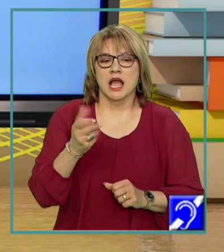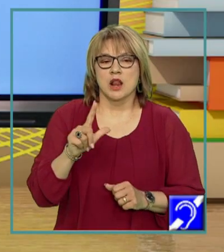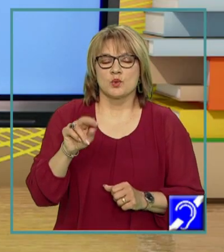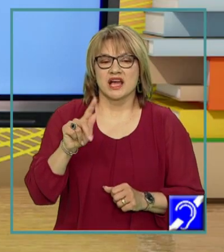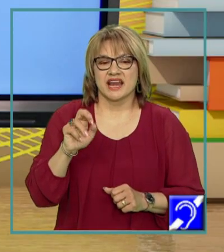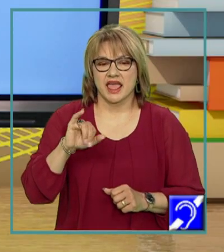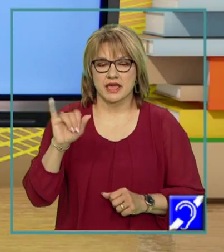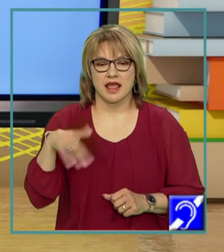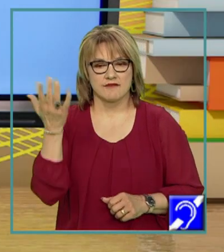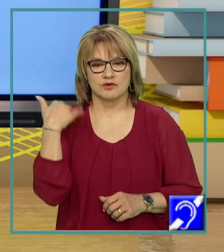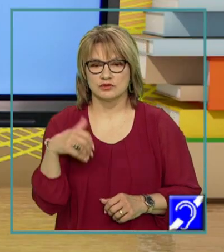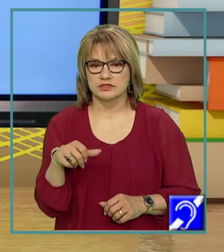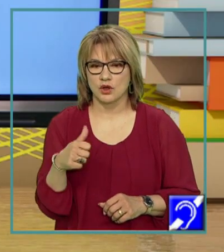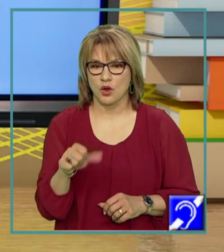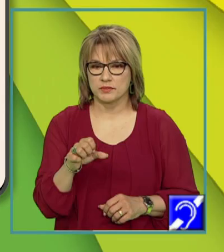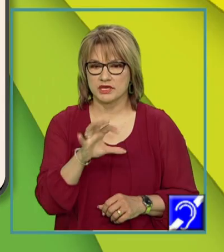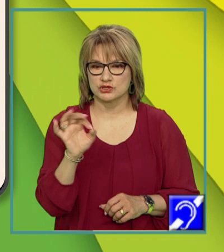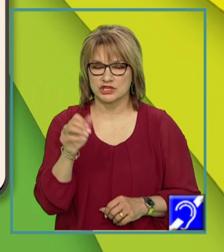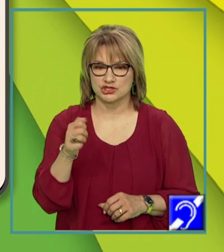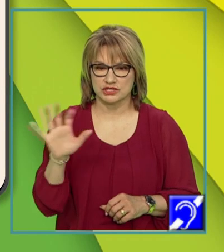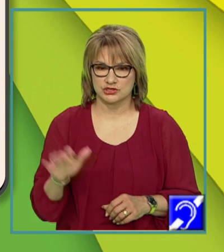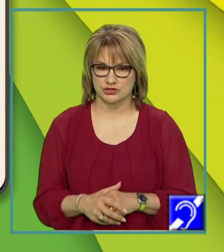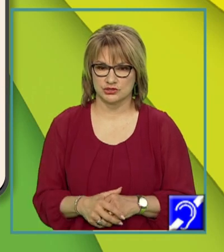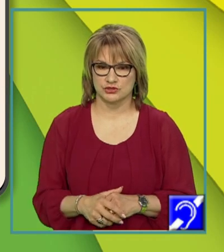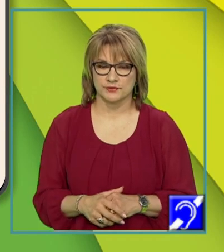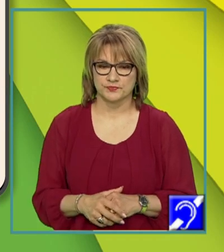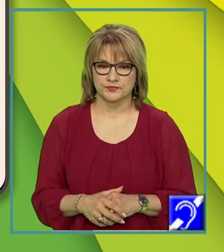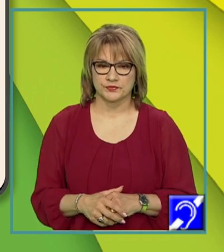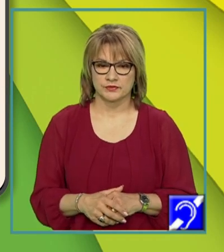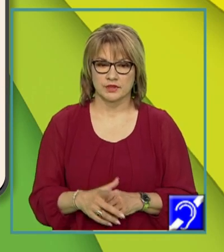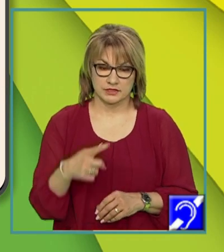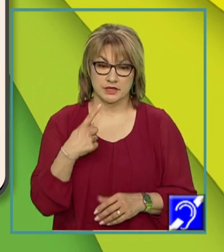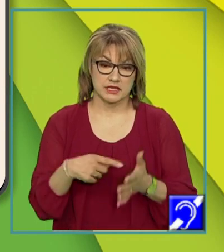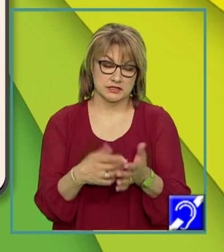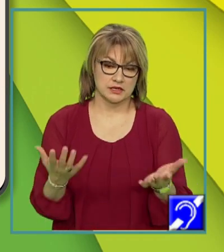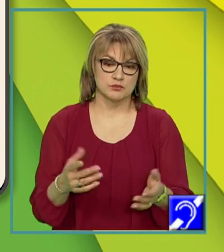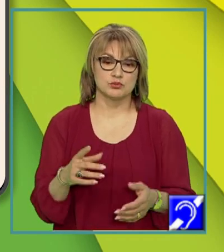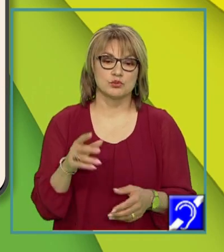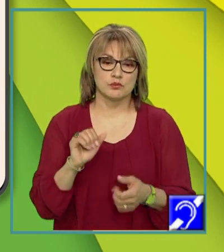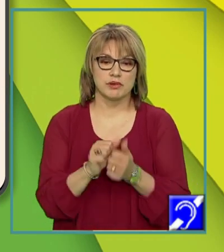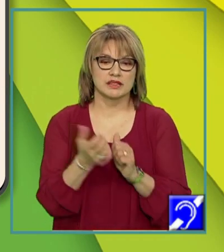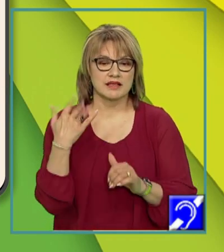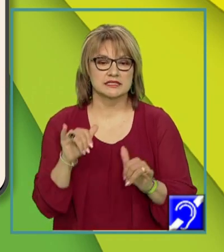1595. Putem spune că bătălia de la Călugăreni s-a petrecut sau s-a întâmplat.